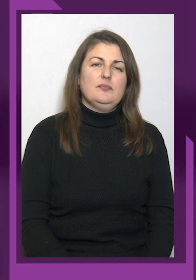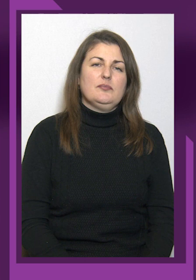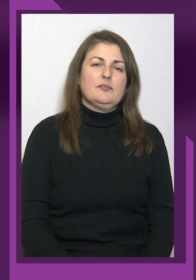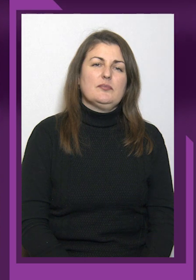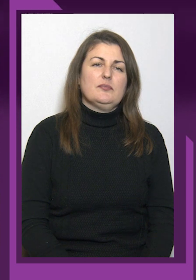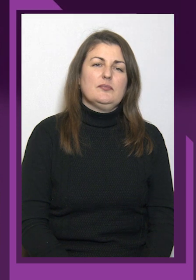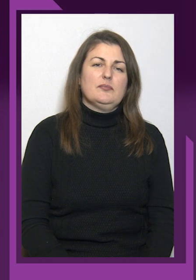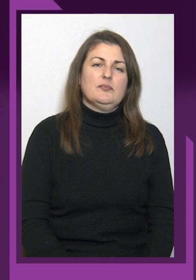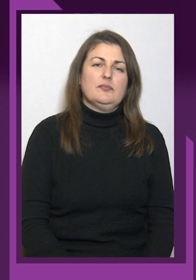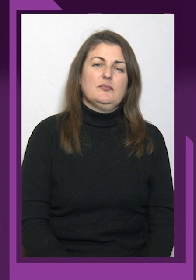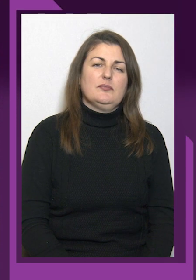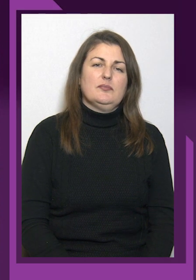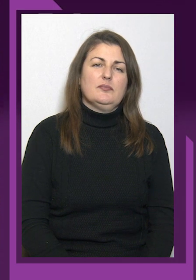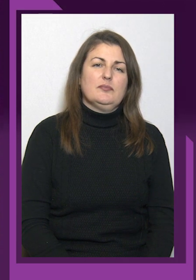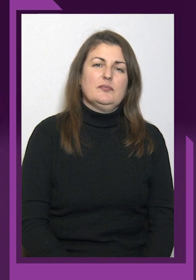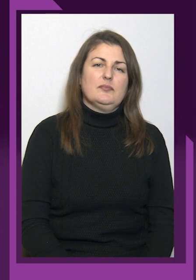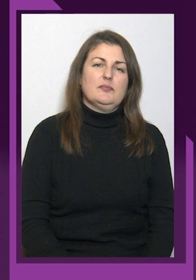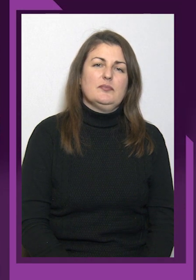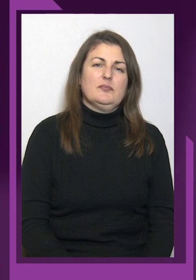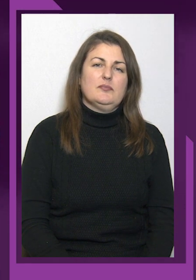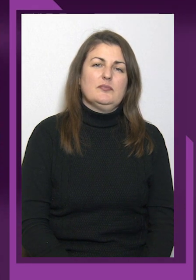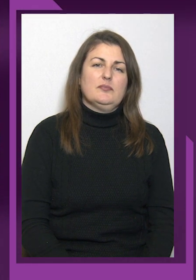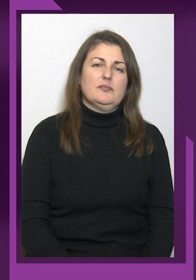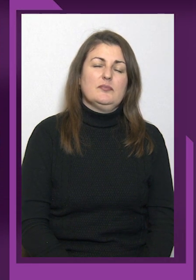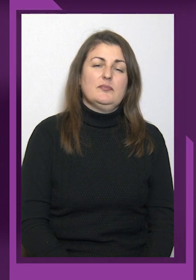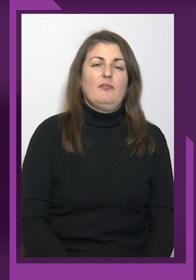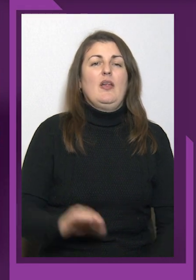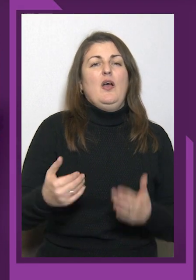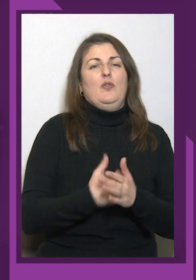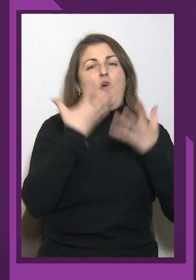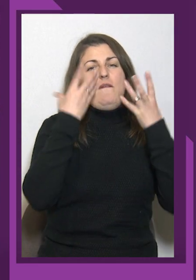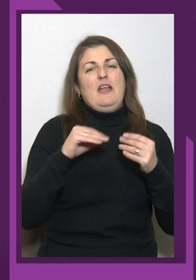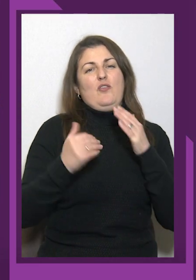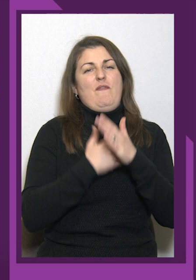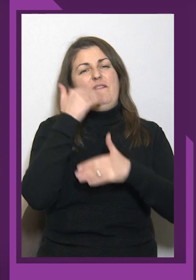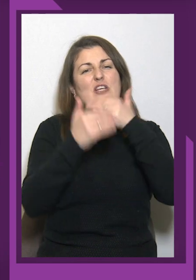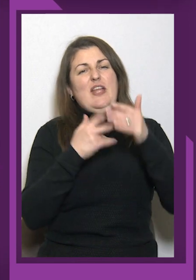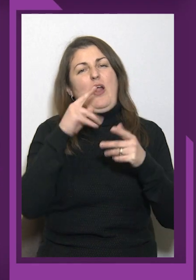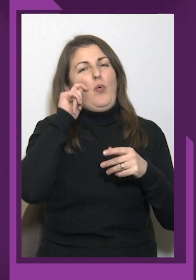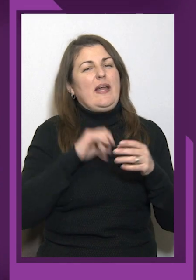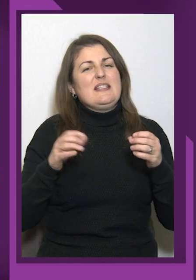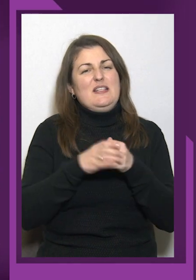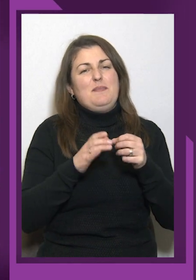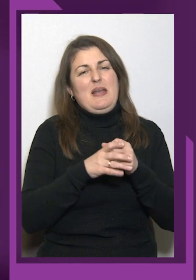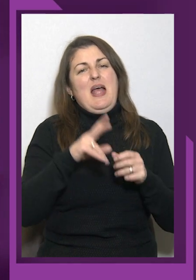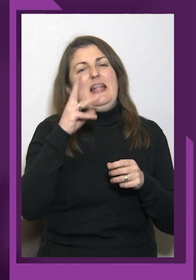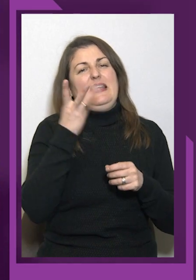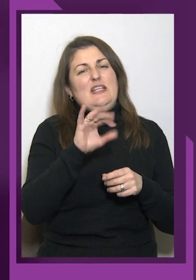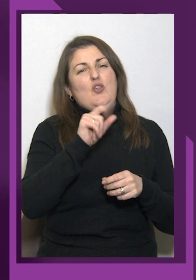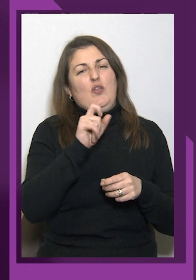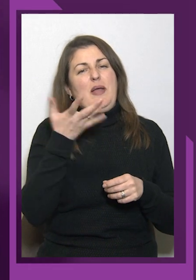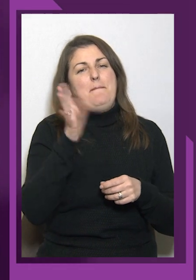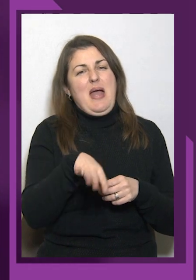Новий день та нові вершини для української збірни. Три золотих та п'ять бронзових медалей в четвертий день відкритого чемпіонату